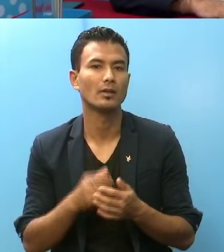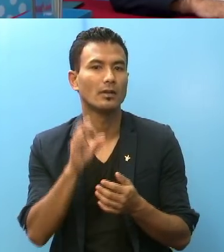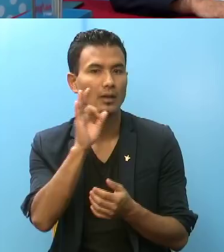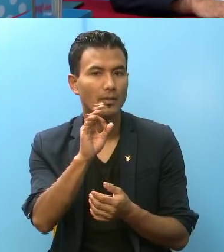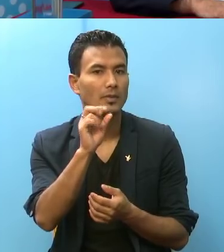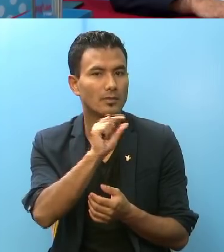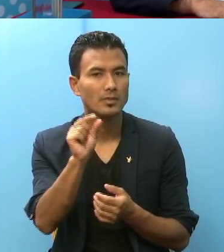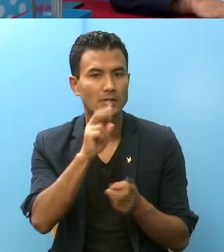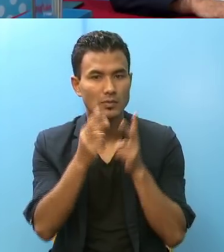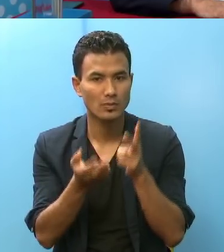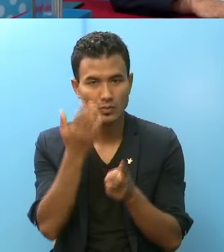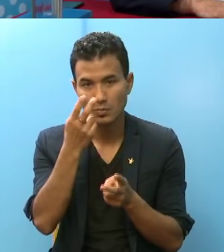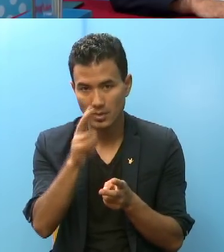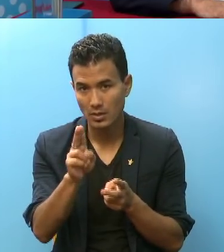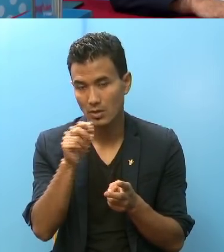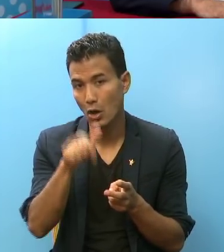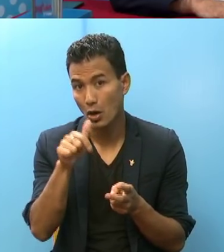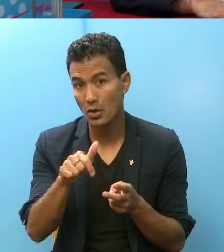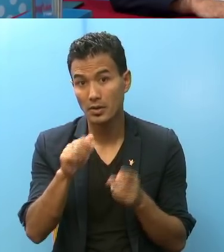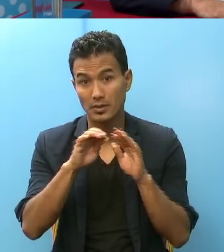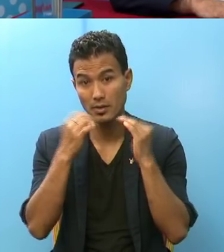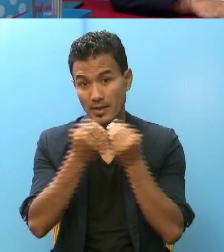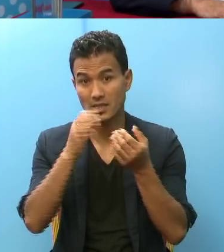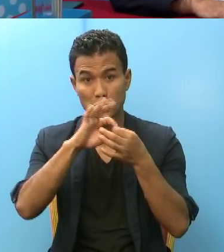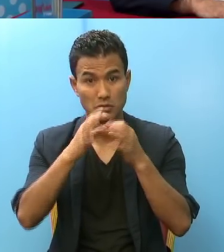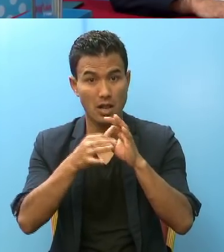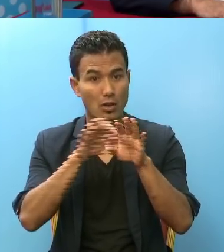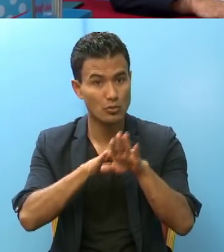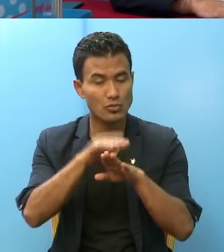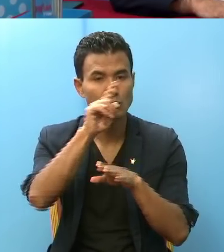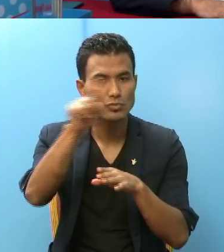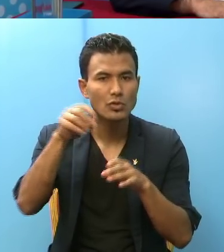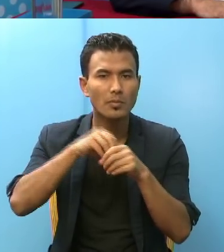समय साप एक्षा कुरा उठाऊनु भयो रो अईले सोशल मीडिया मा अनि